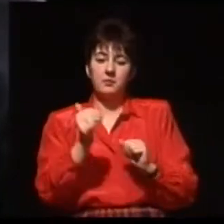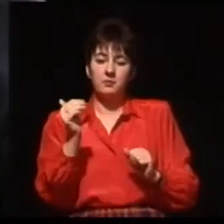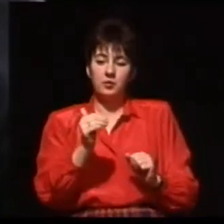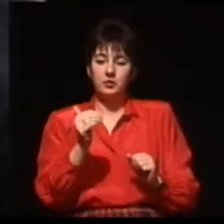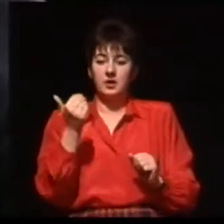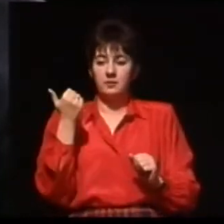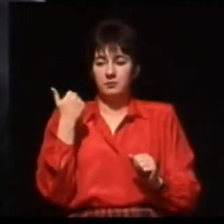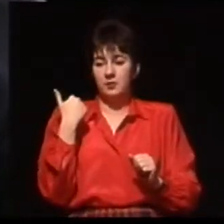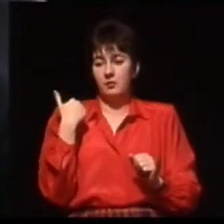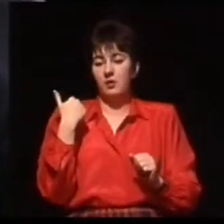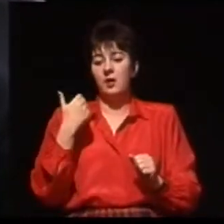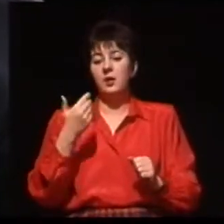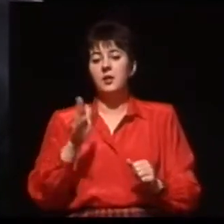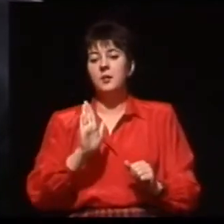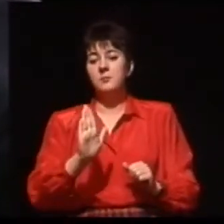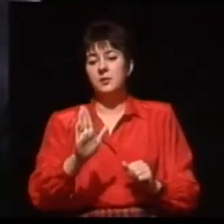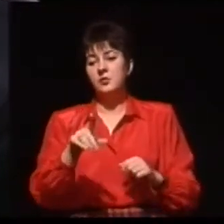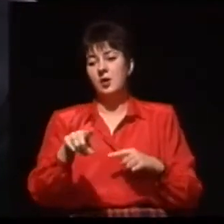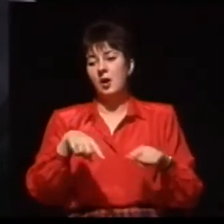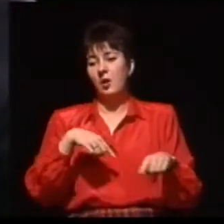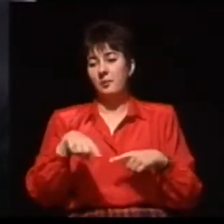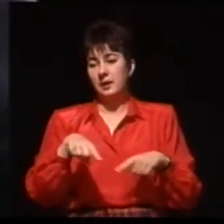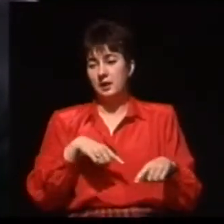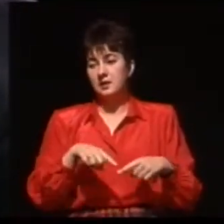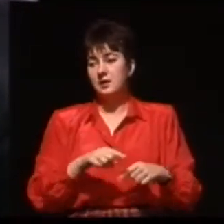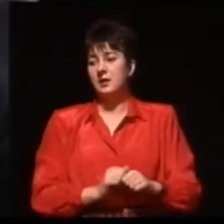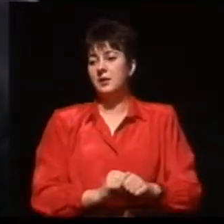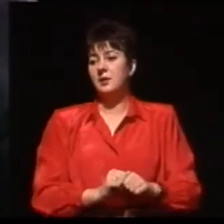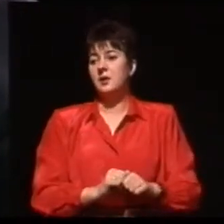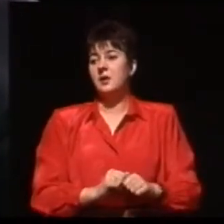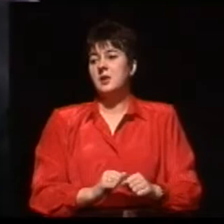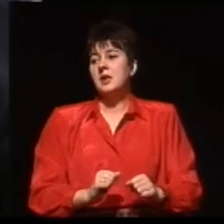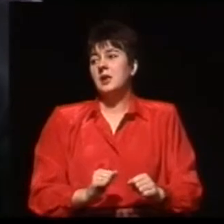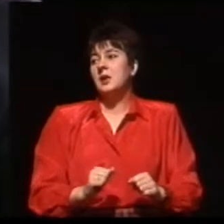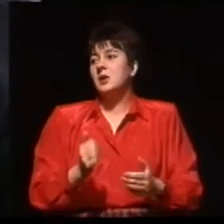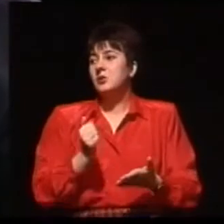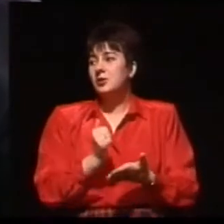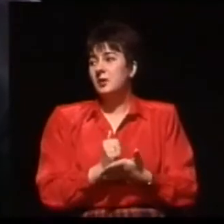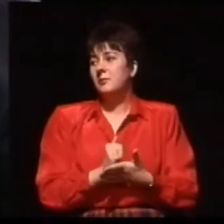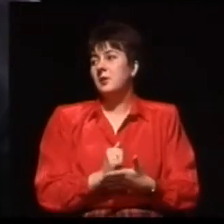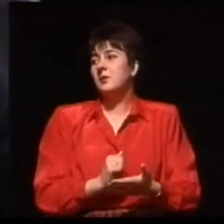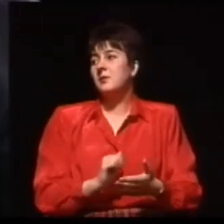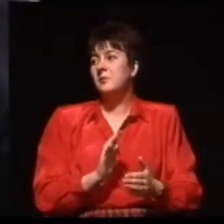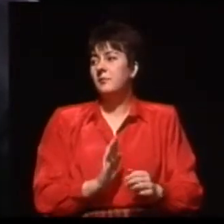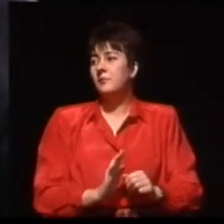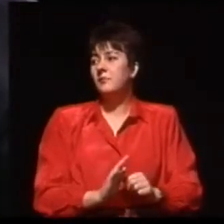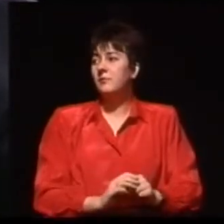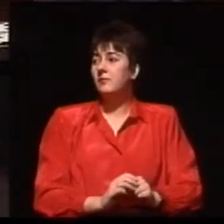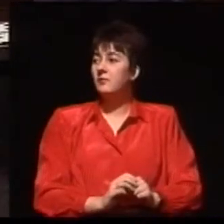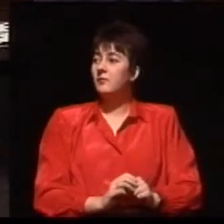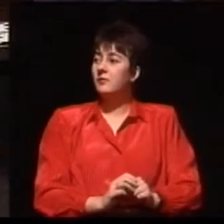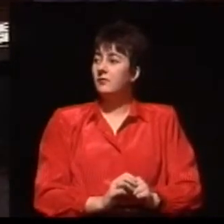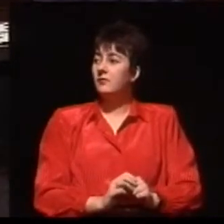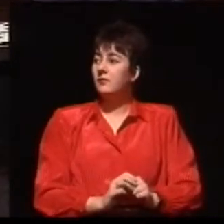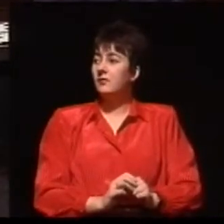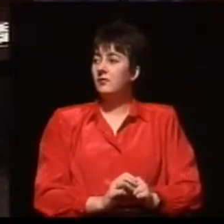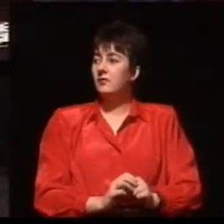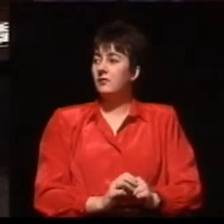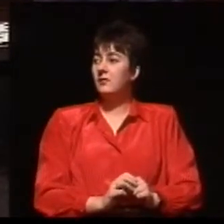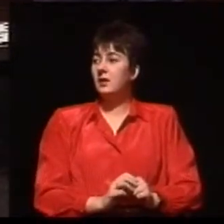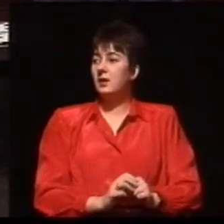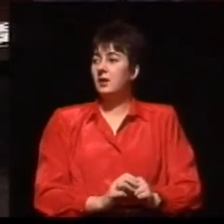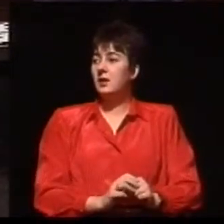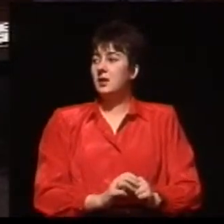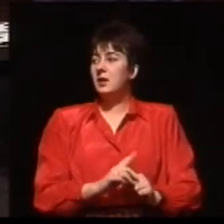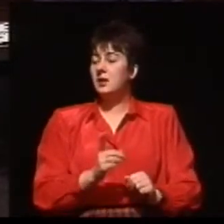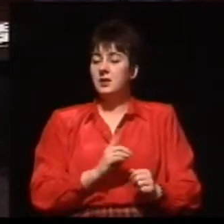żeby chory mógł być zakwalifikowany do operacji wszczepienia takiego implantu. Więc powiedzmy sobie, kto nie może skorzystać z pomocy implantu